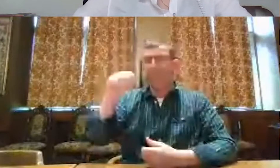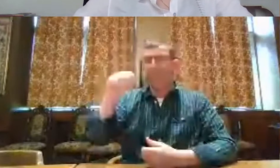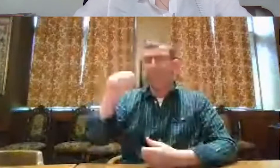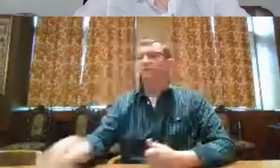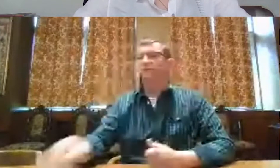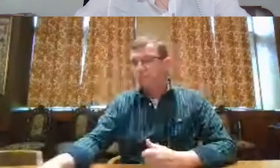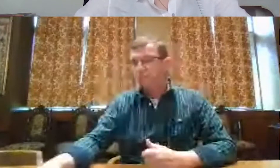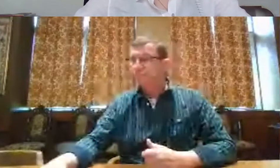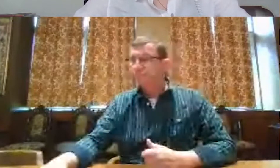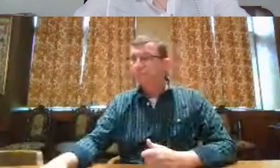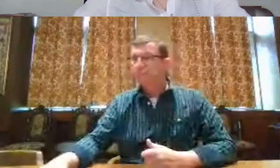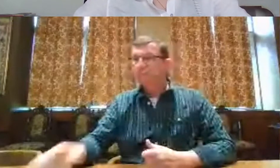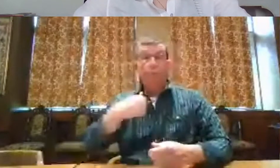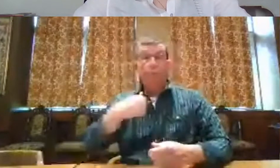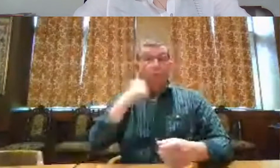evenementen hier.